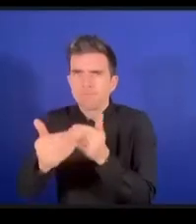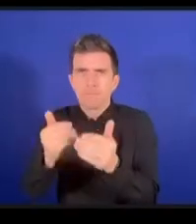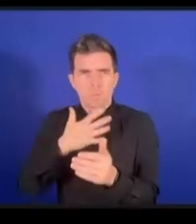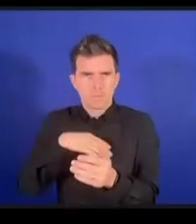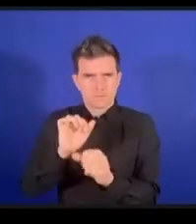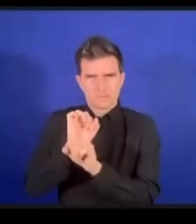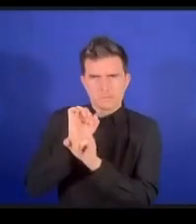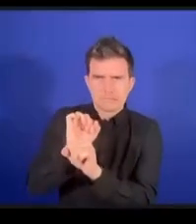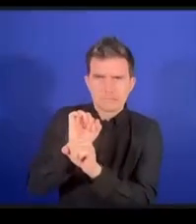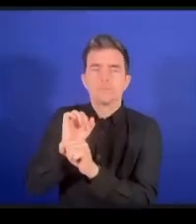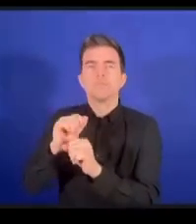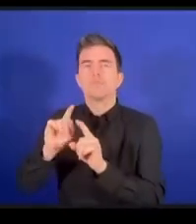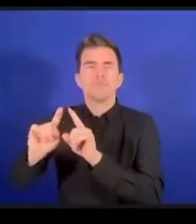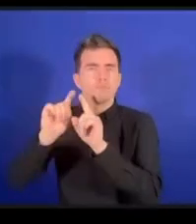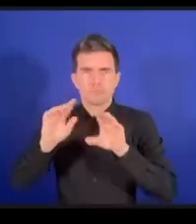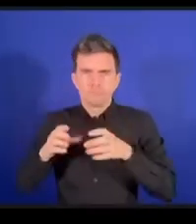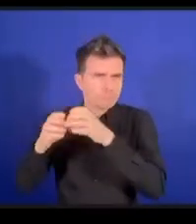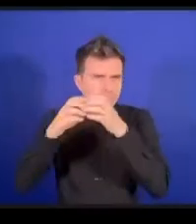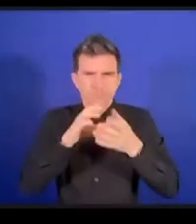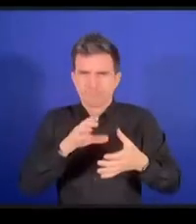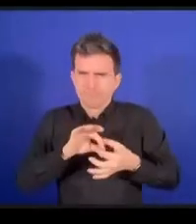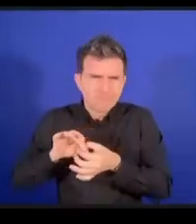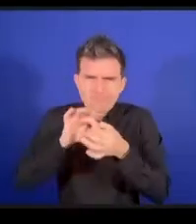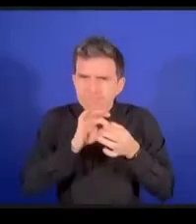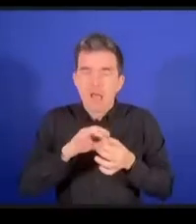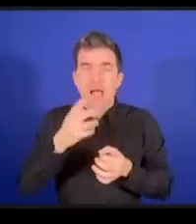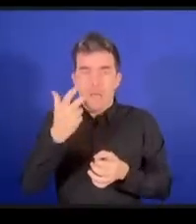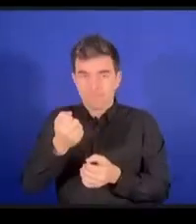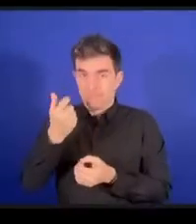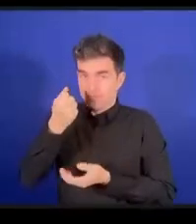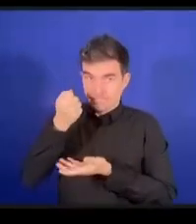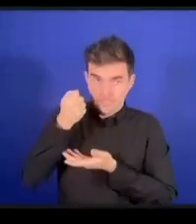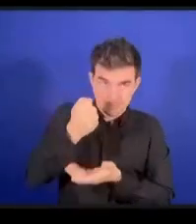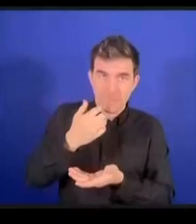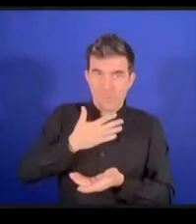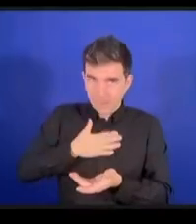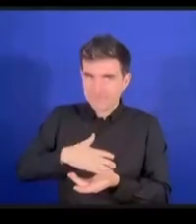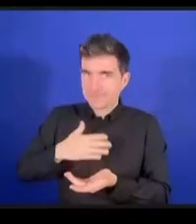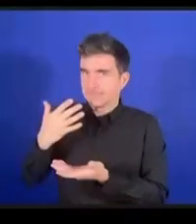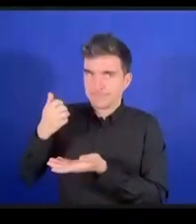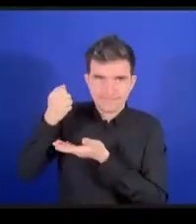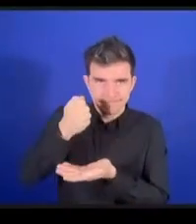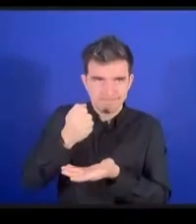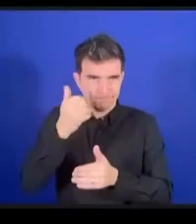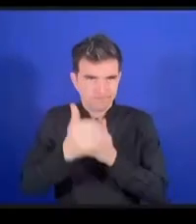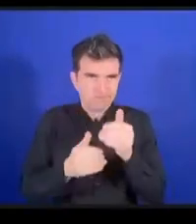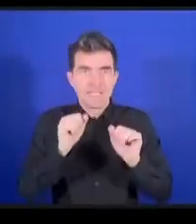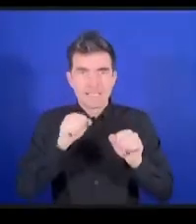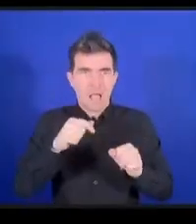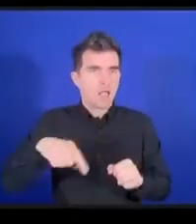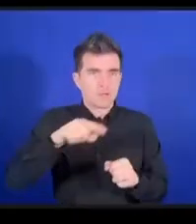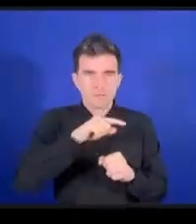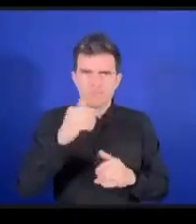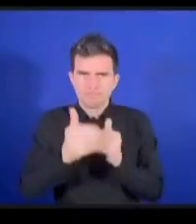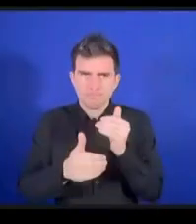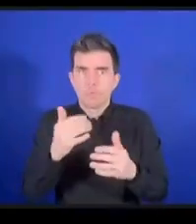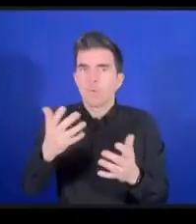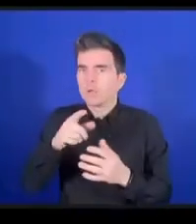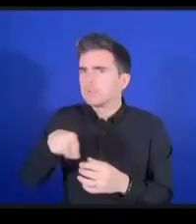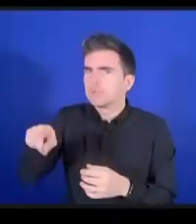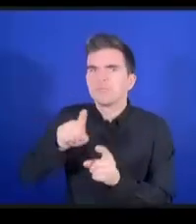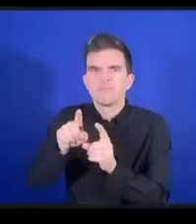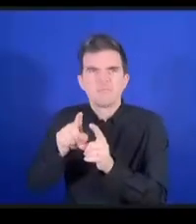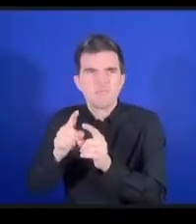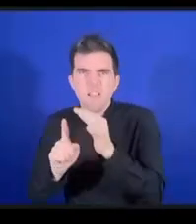それが悪意のあるアクターに対して対処しているわけですいろんな文化いろ